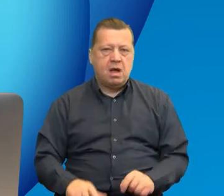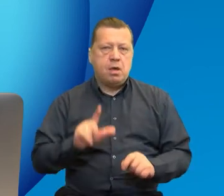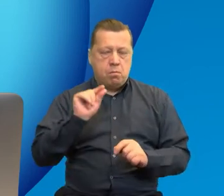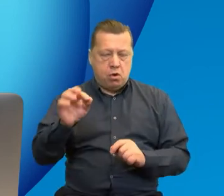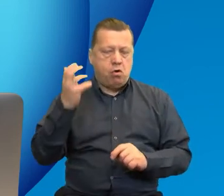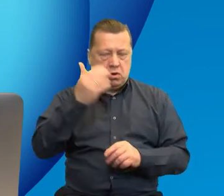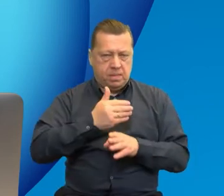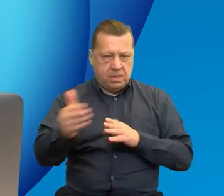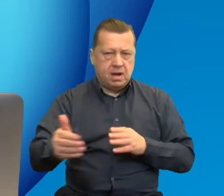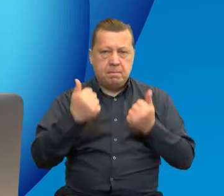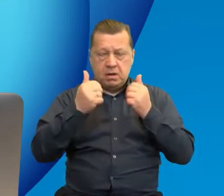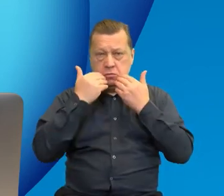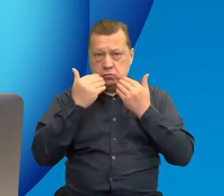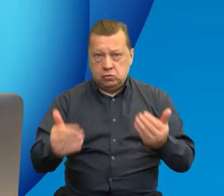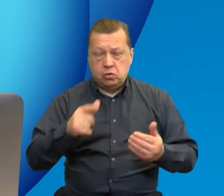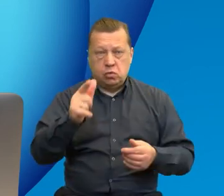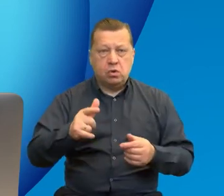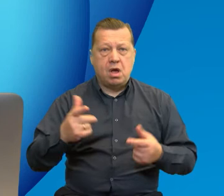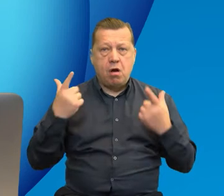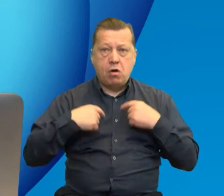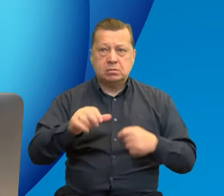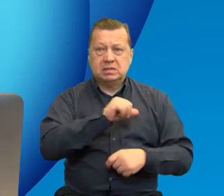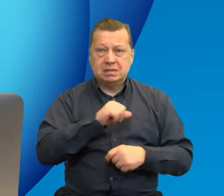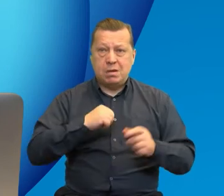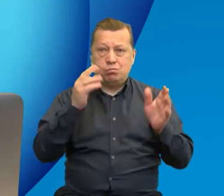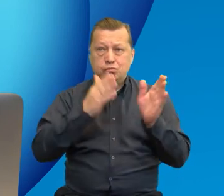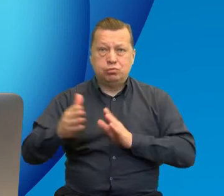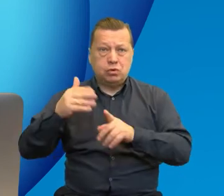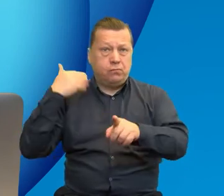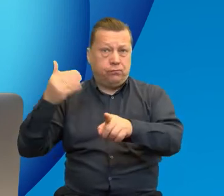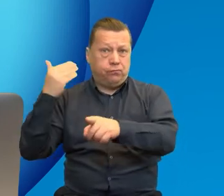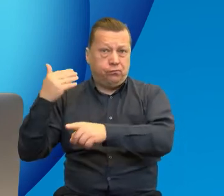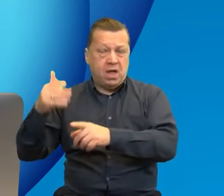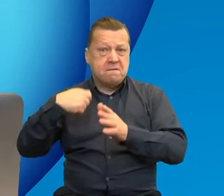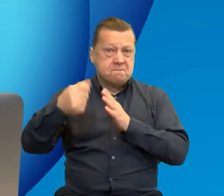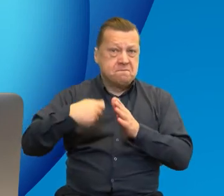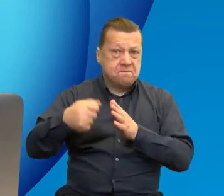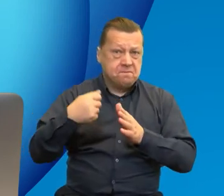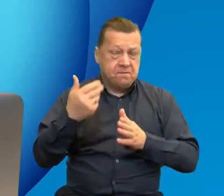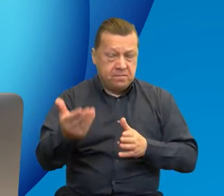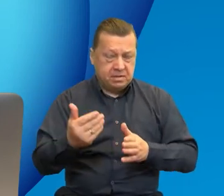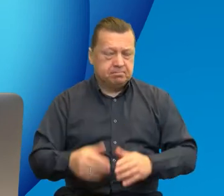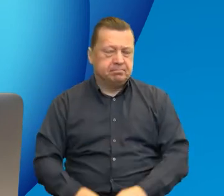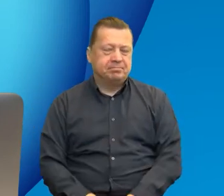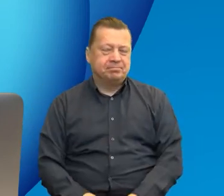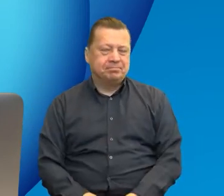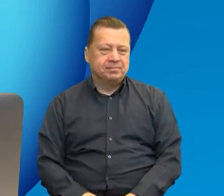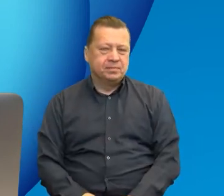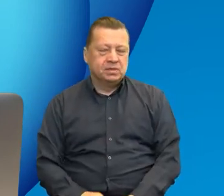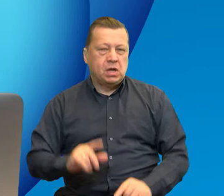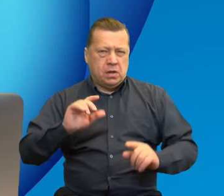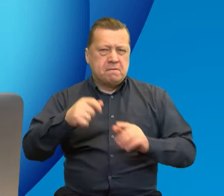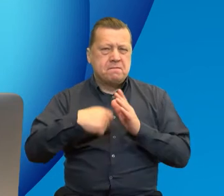jeszcze raz serdecznie wszystkim beneficjentom, którzy sami przygotowali też te filmiki w takiej